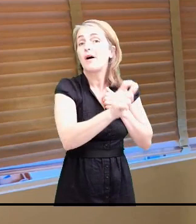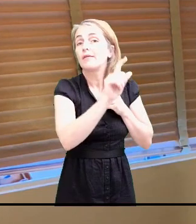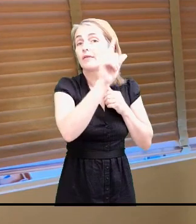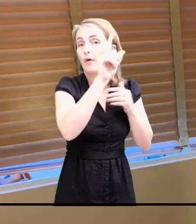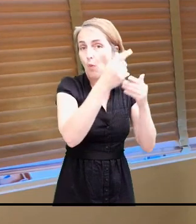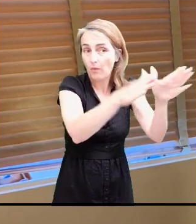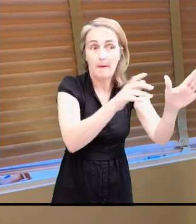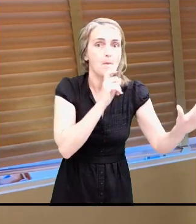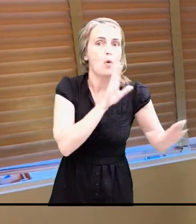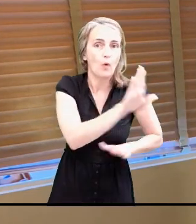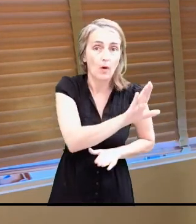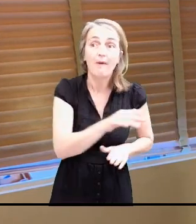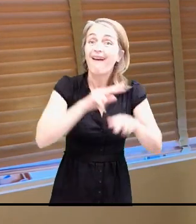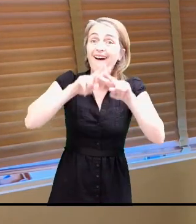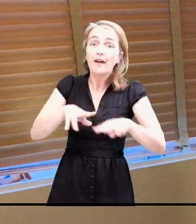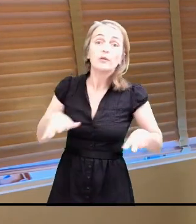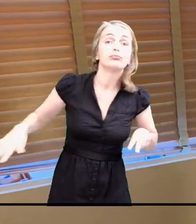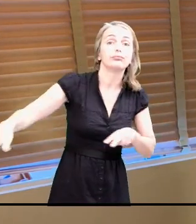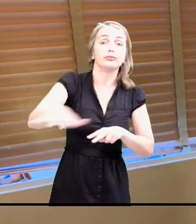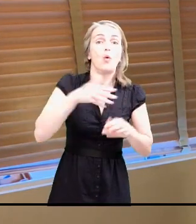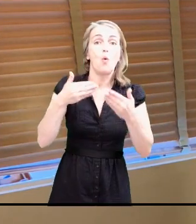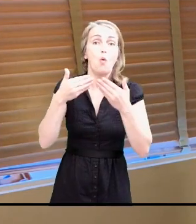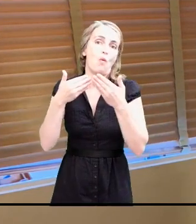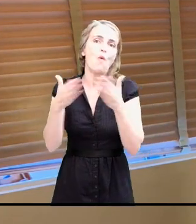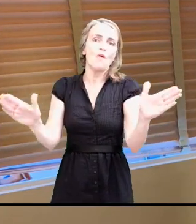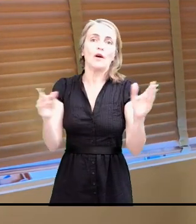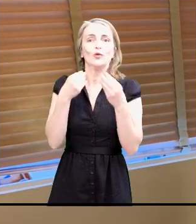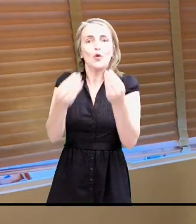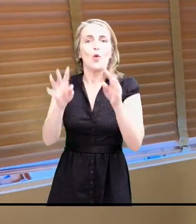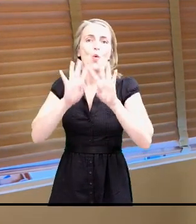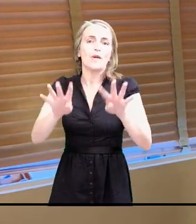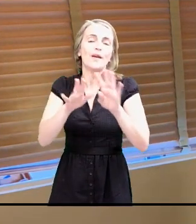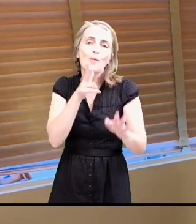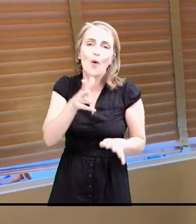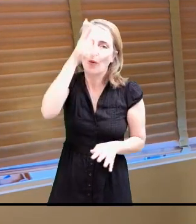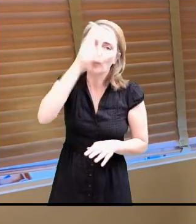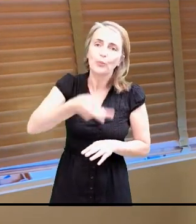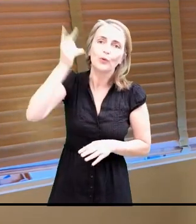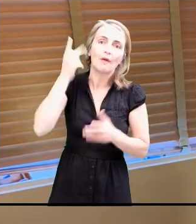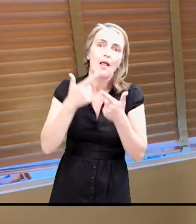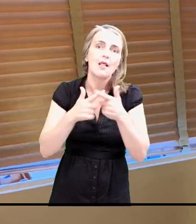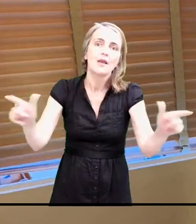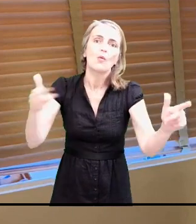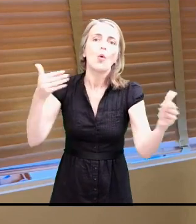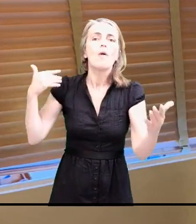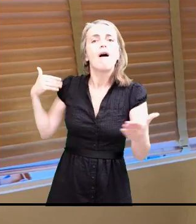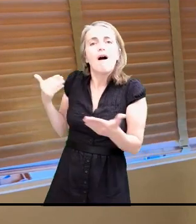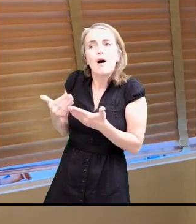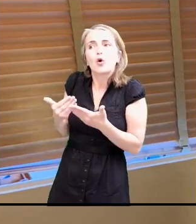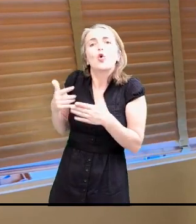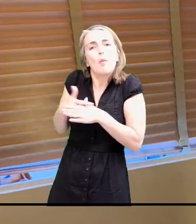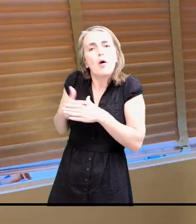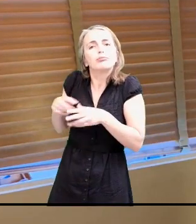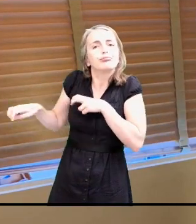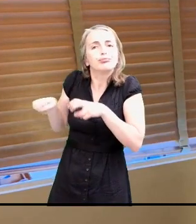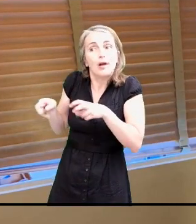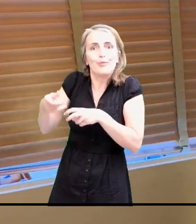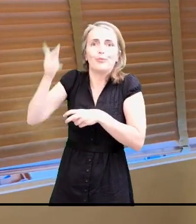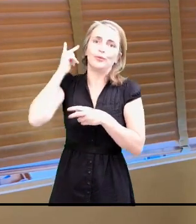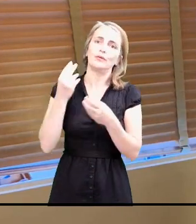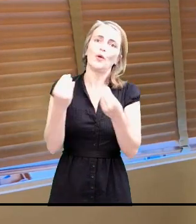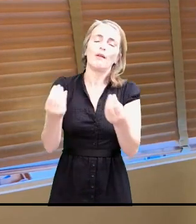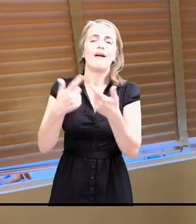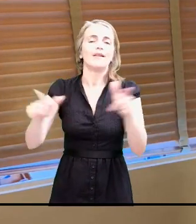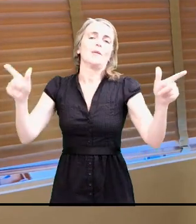demain matin. Comme ça, le week-end de la Pentecôte sera un peu plus libre que les autres week-ends qui ont été ouverts un an. Je ne pense rien avoir